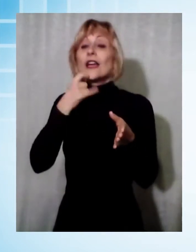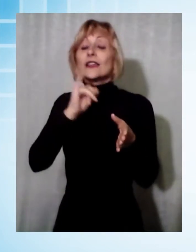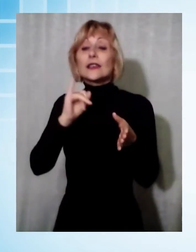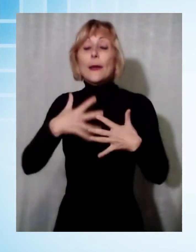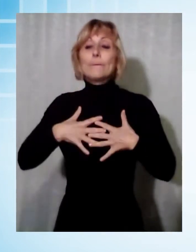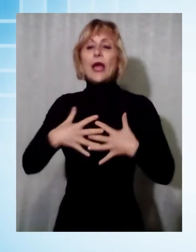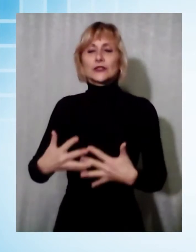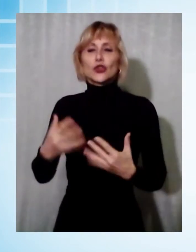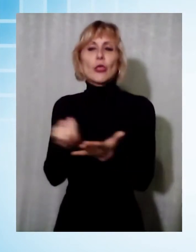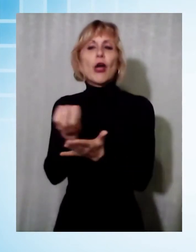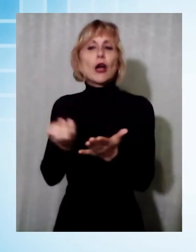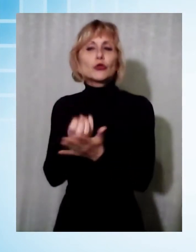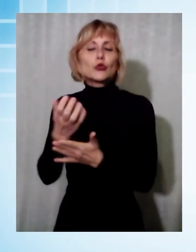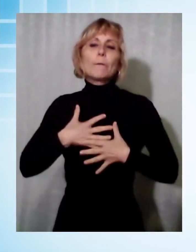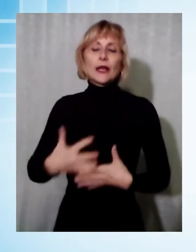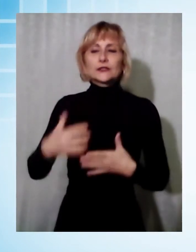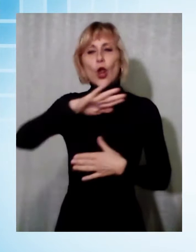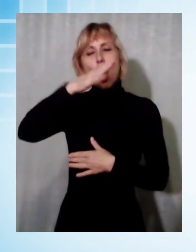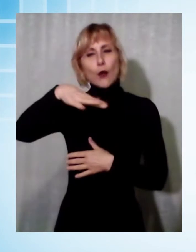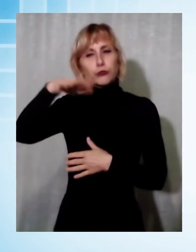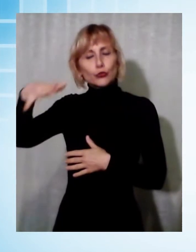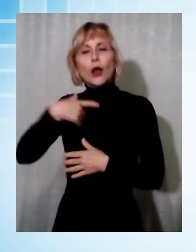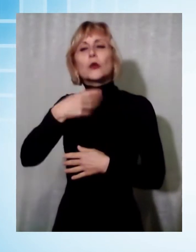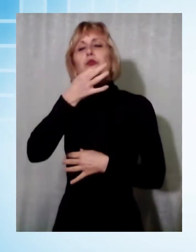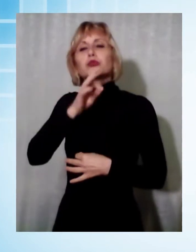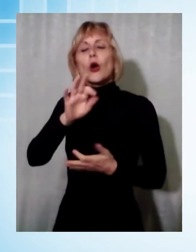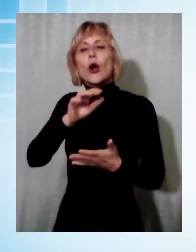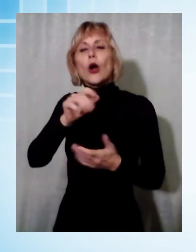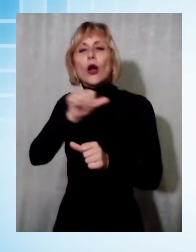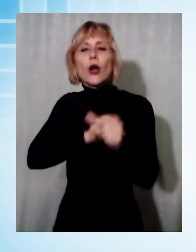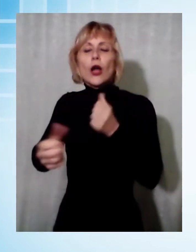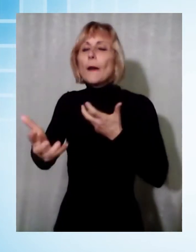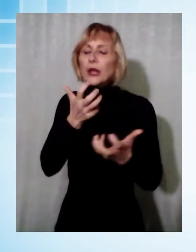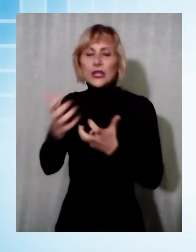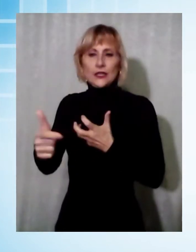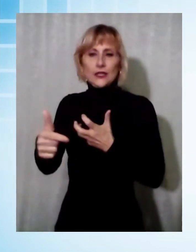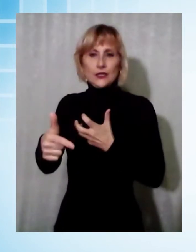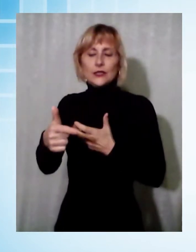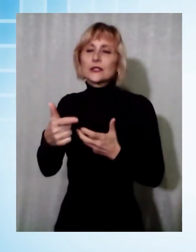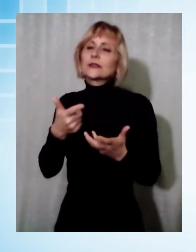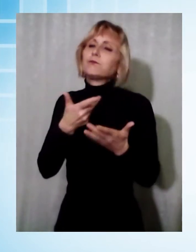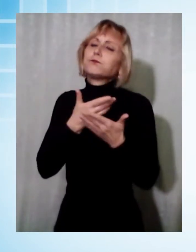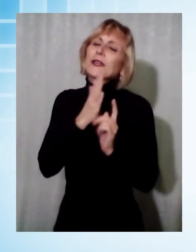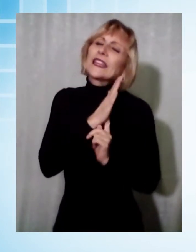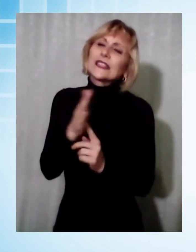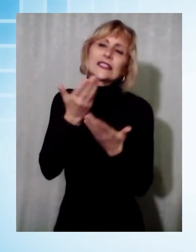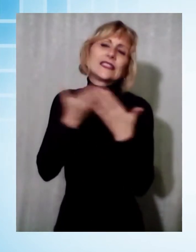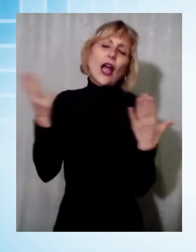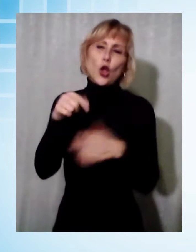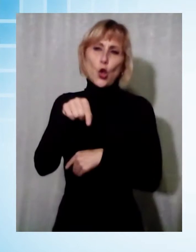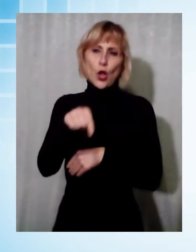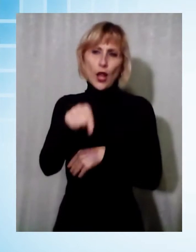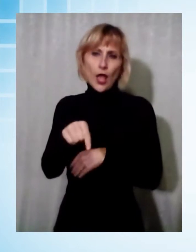affascinare, avendo come punto di osservazione alcune località dello spettacolare doppio tramonto del sole nel Monte Forato.